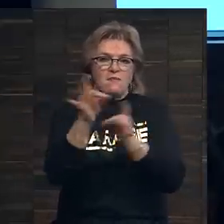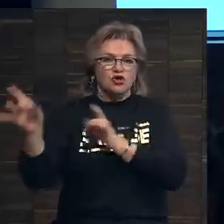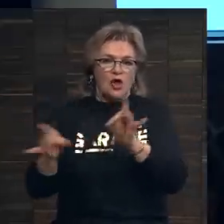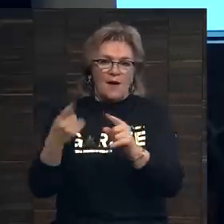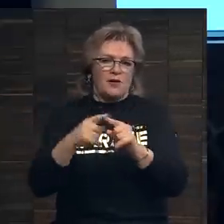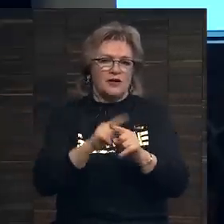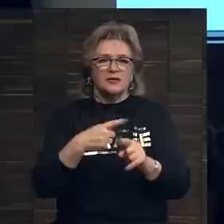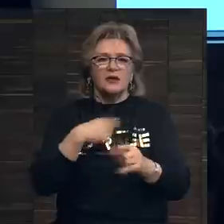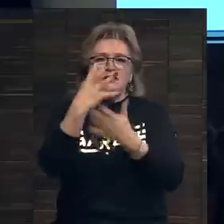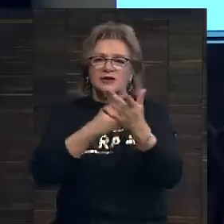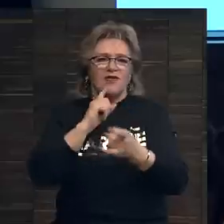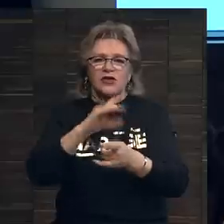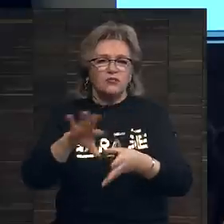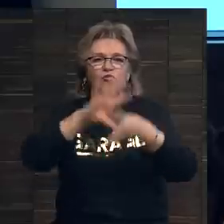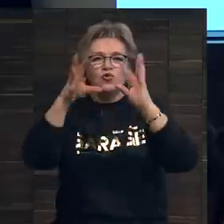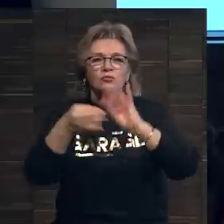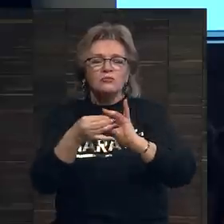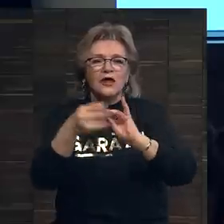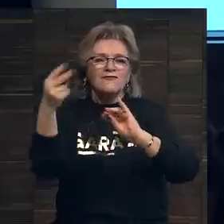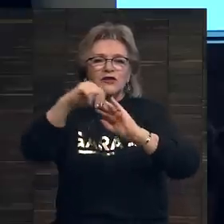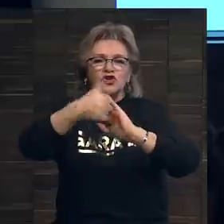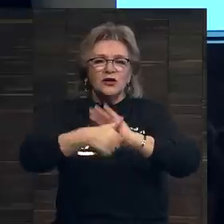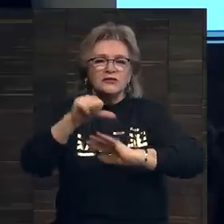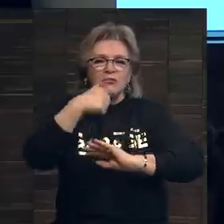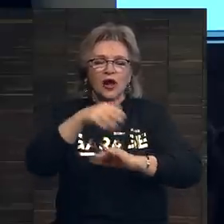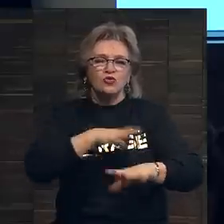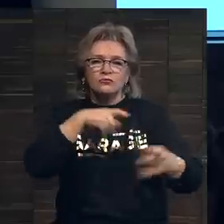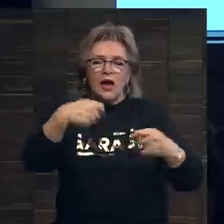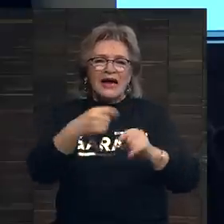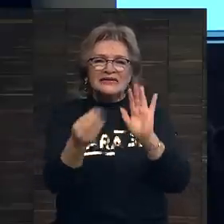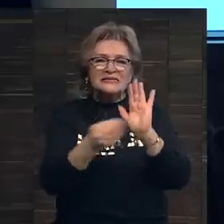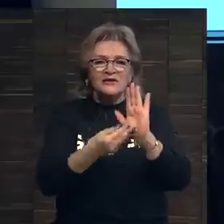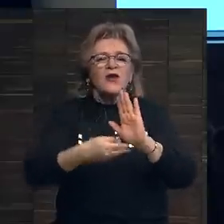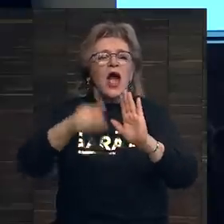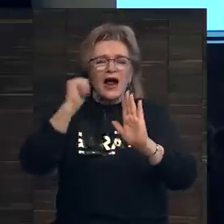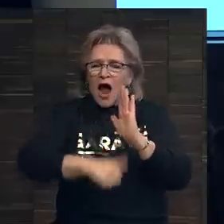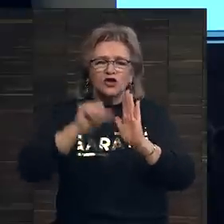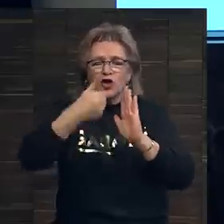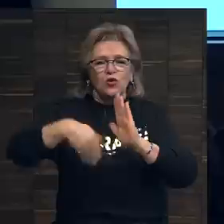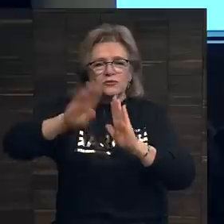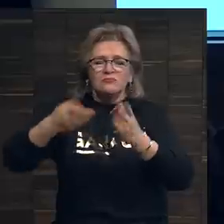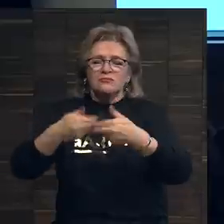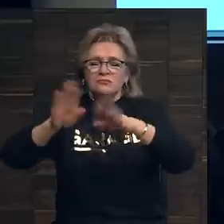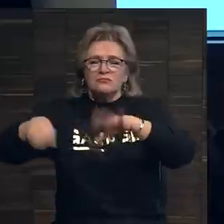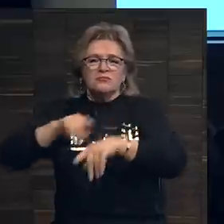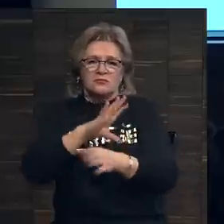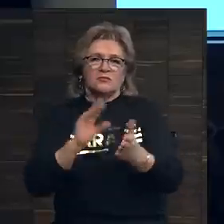я не буду скрывать, в 2016 году, а эти цифры обновляются каждый год публично,